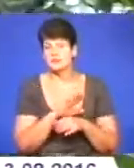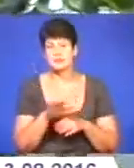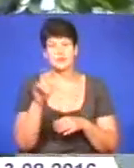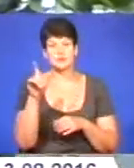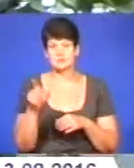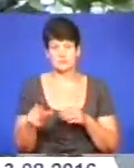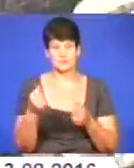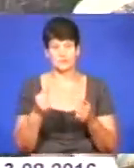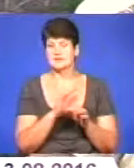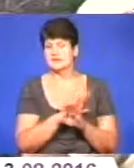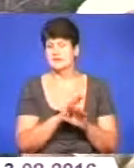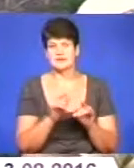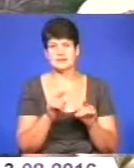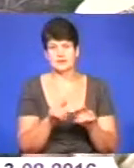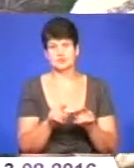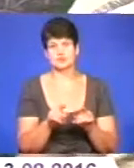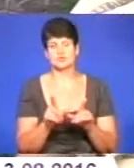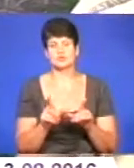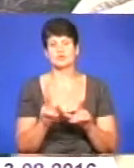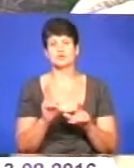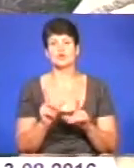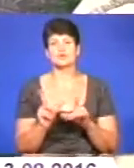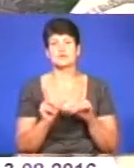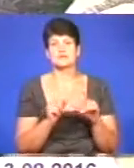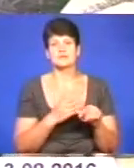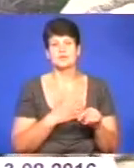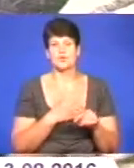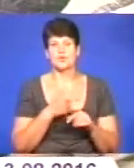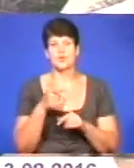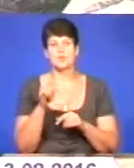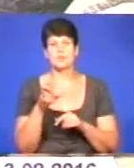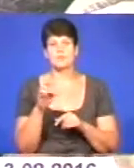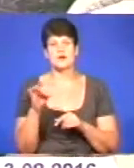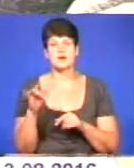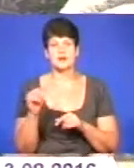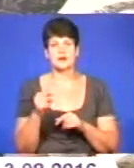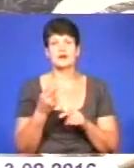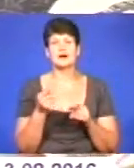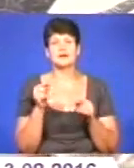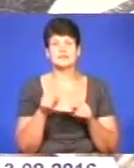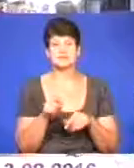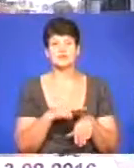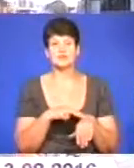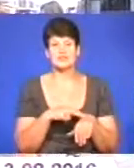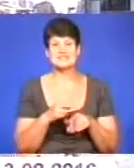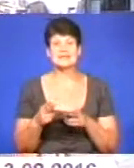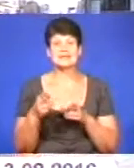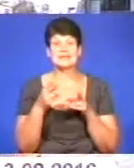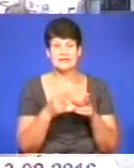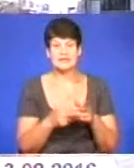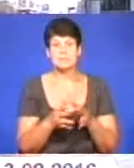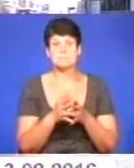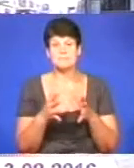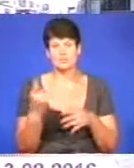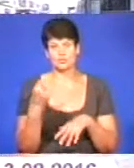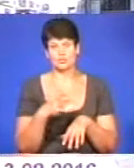це людина, яка возила губернатора нашого, а те, що поліція на виклик їхала сюди більше години. В управлінні